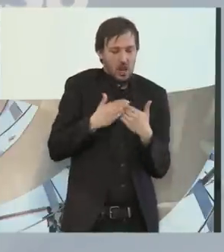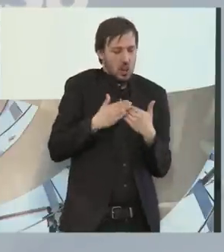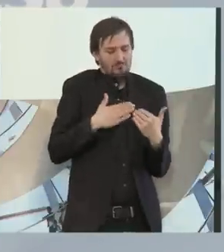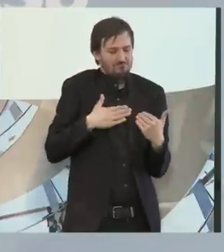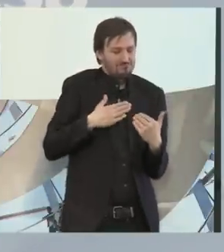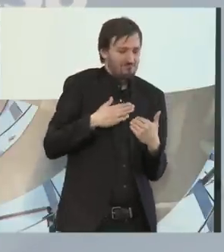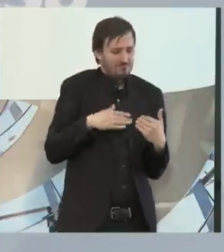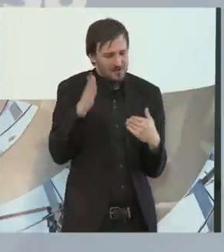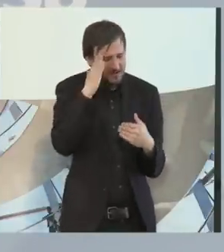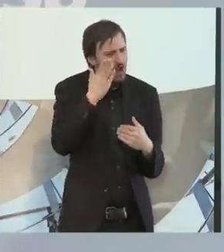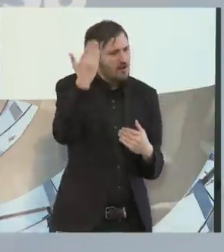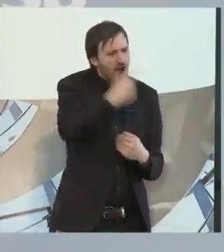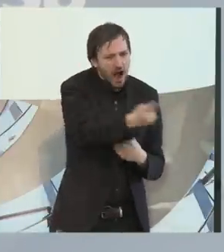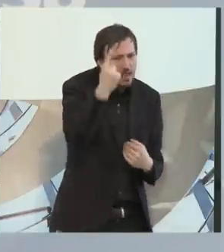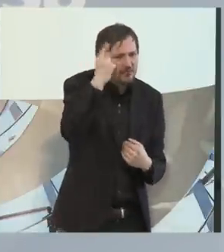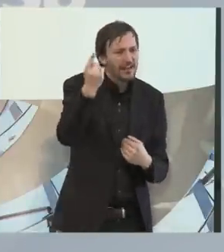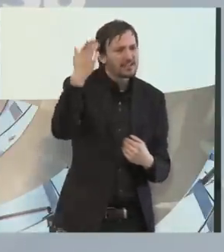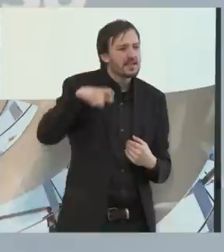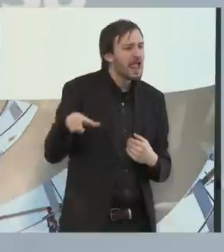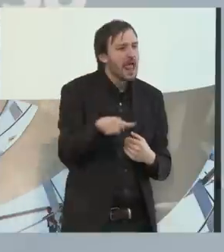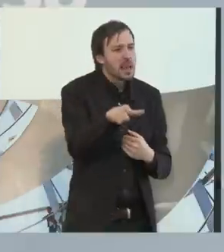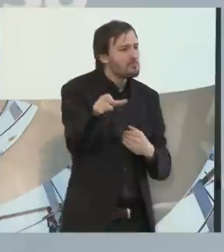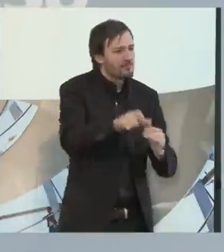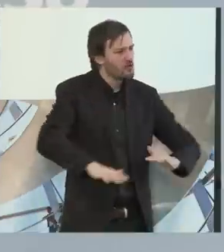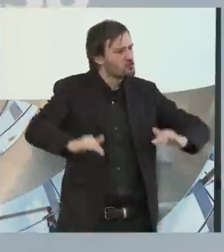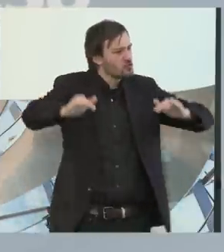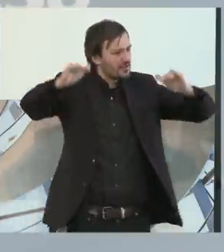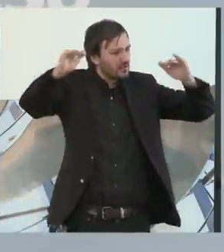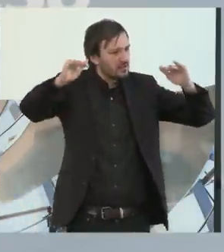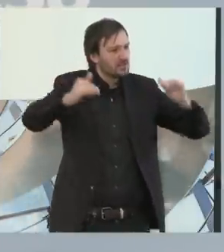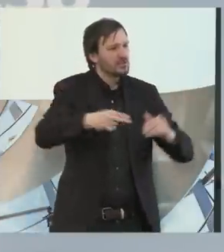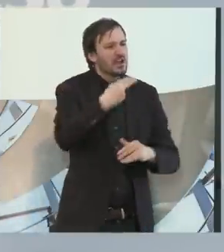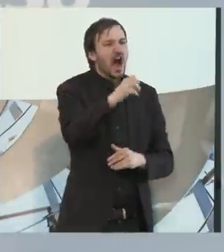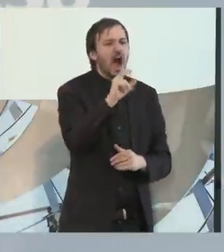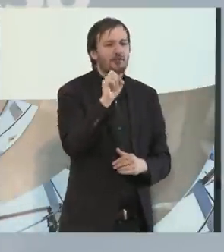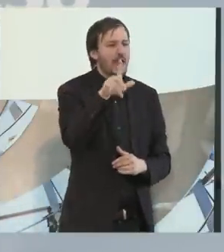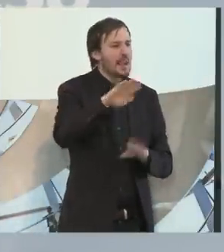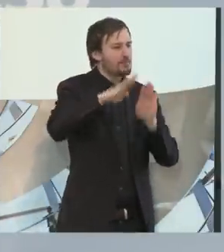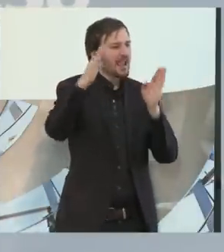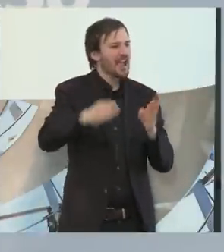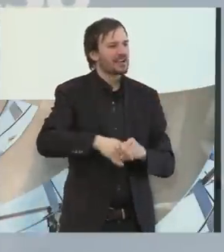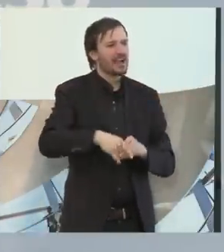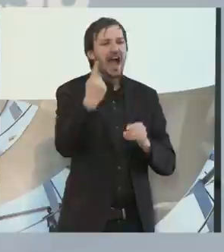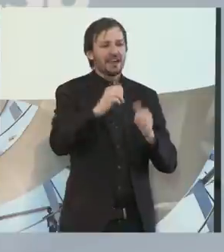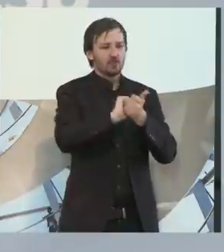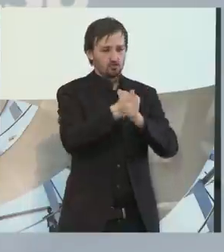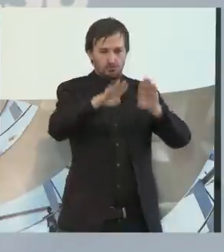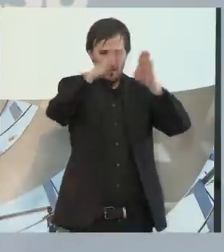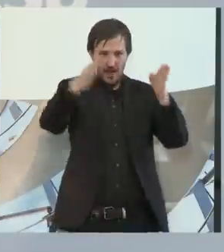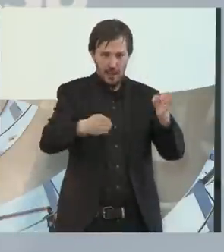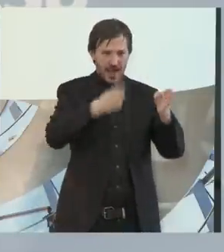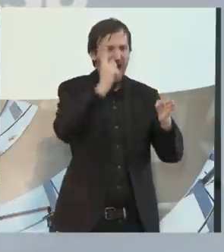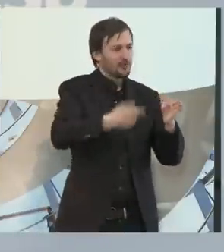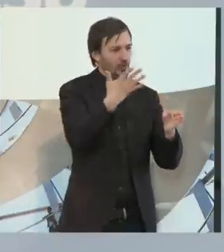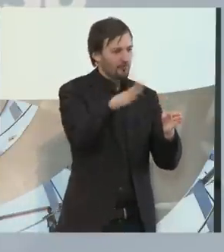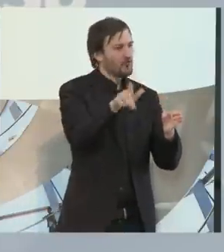alle erinnern sich an die Elbeflut. In Havelberg waren in einer Turnhalle 150 Menschen untergebracht für eine ganze